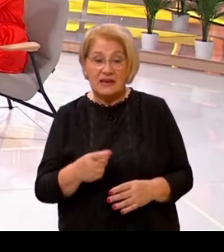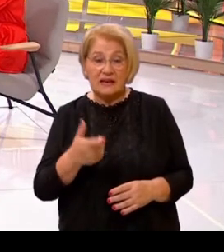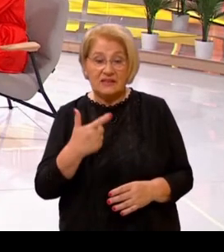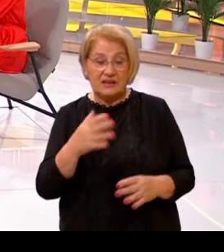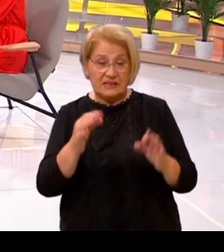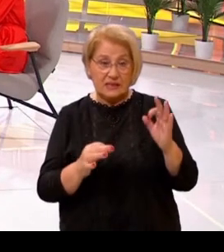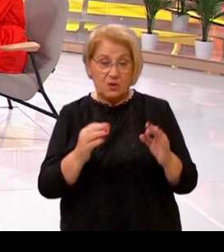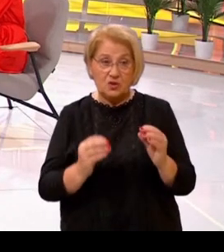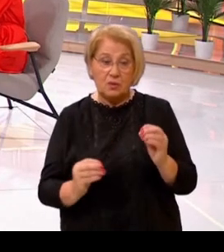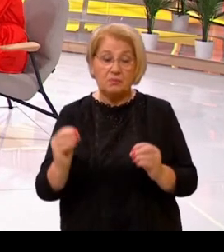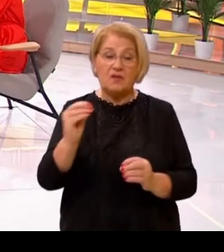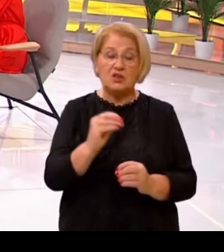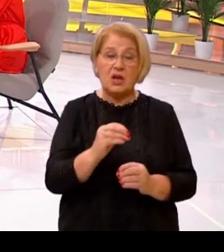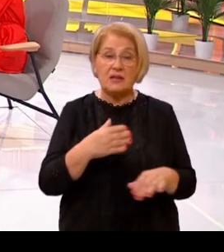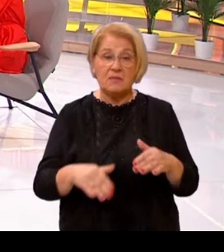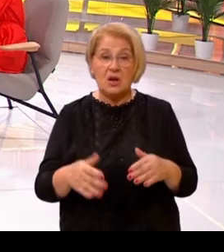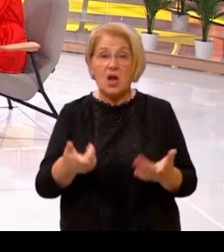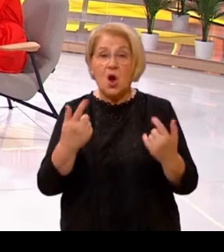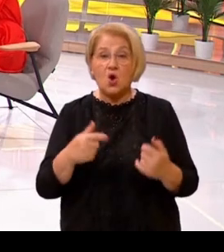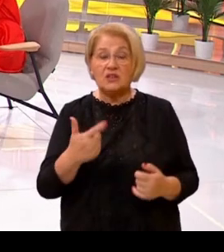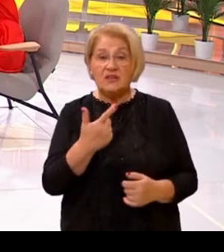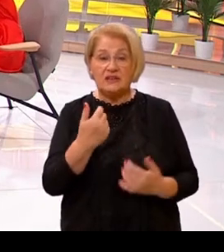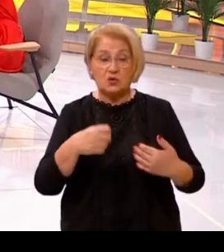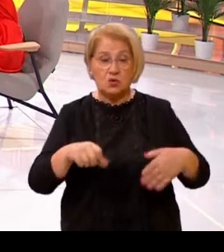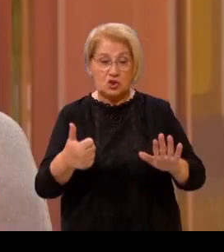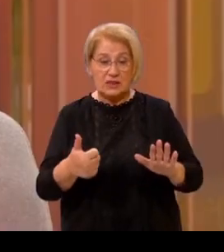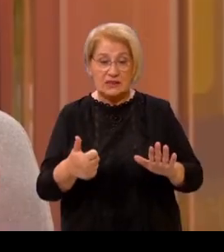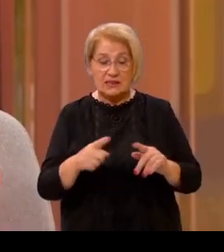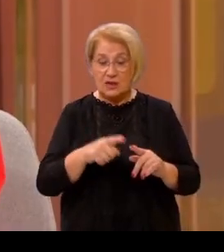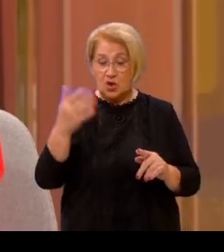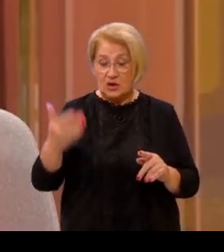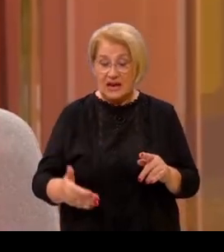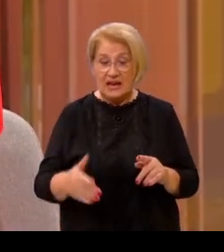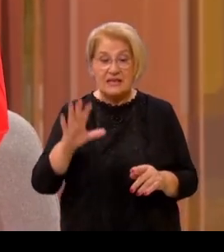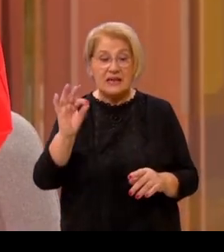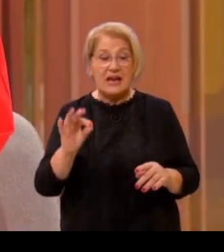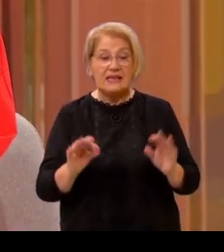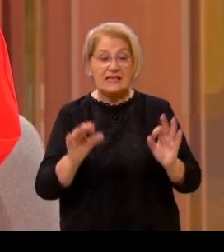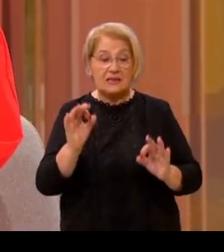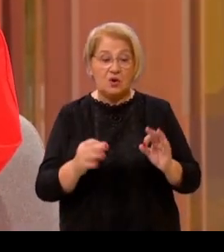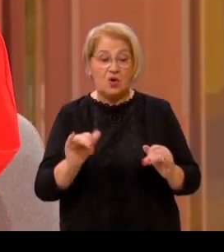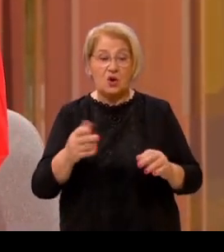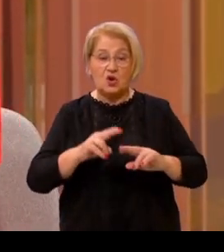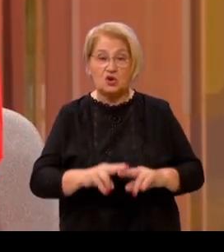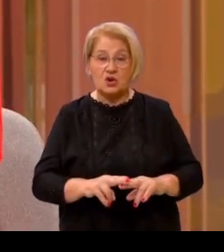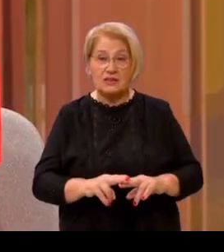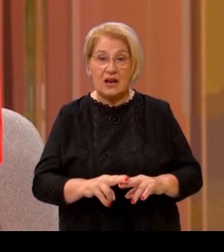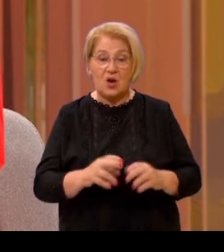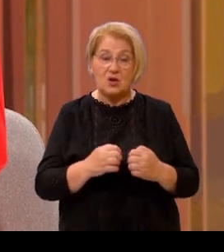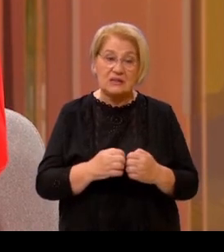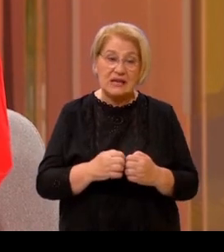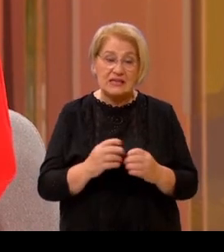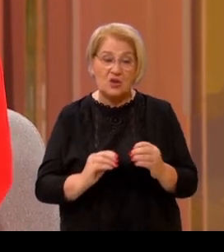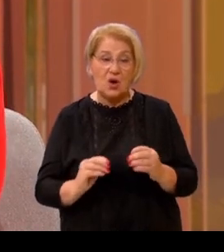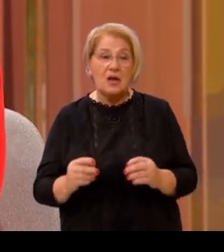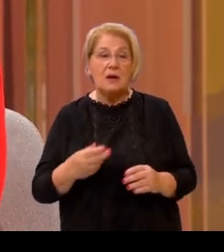% povećanja mirovina od 2016. do kraja mandata vlada je obećala 10%. Koliko je još ostalo prostora onda za to